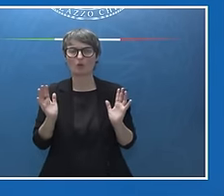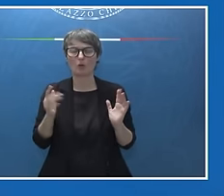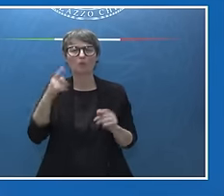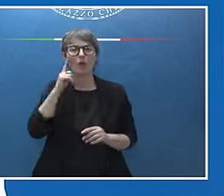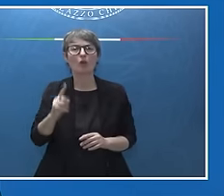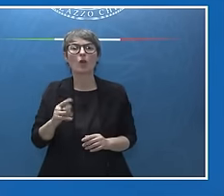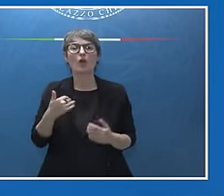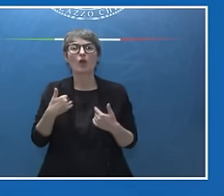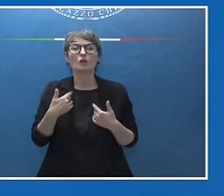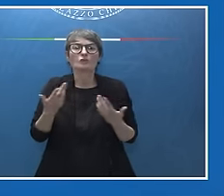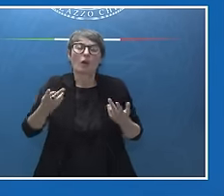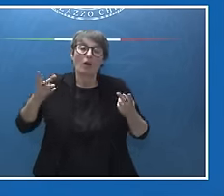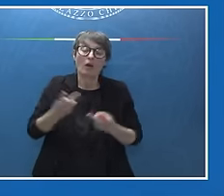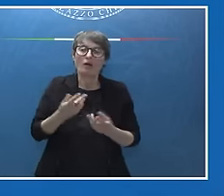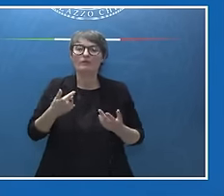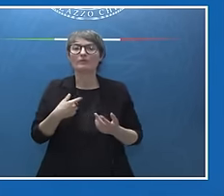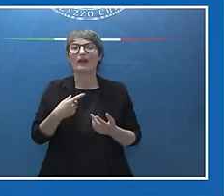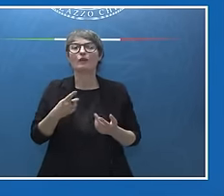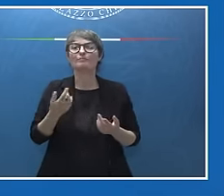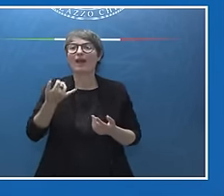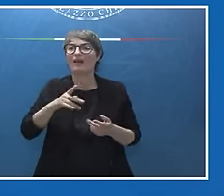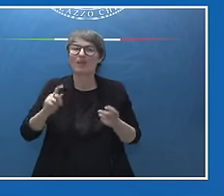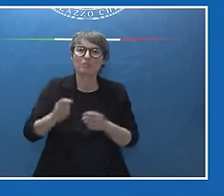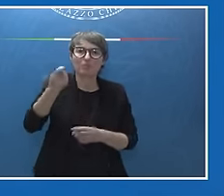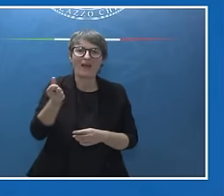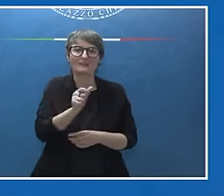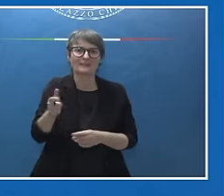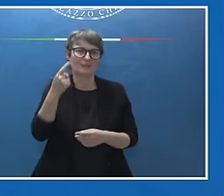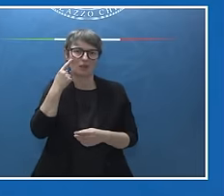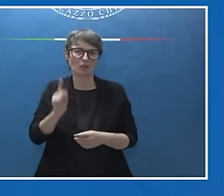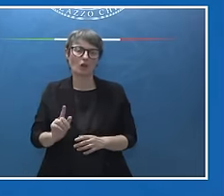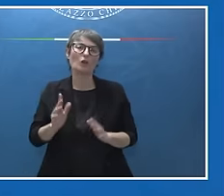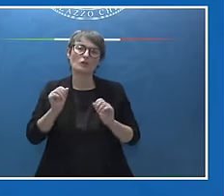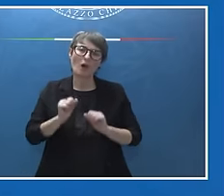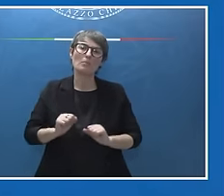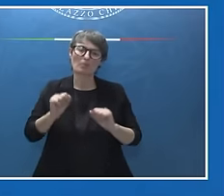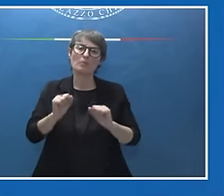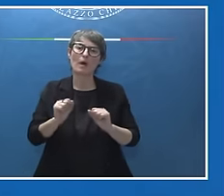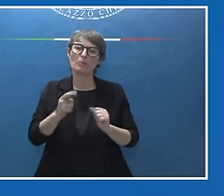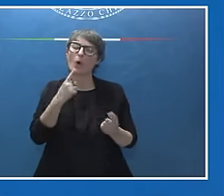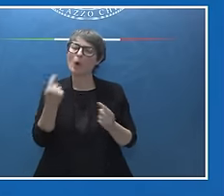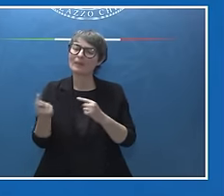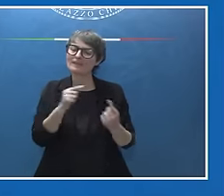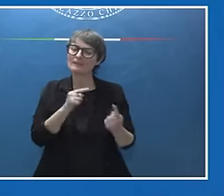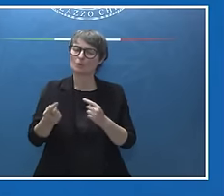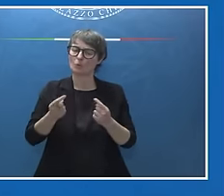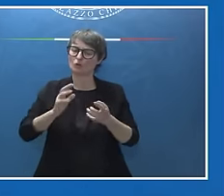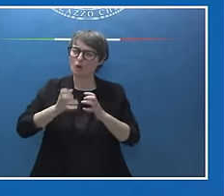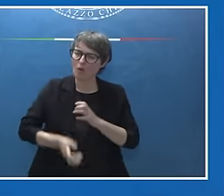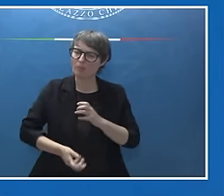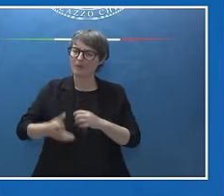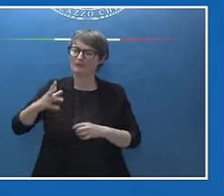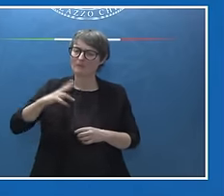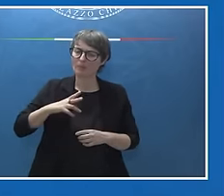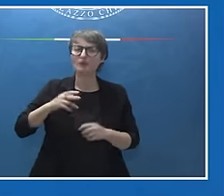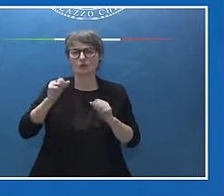se chiaramente si riuscirà a ottenere, ma penso che potrebbe essere un altro elemento in una discussione che è complessa, preziosa, molto